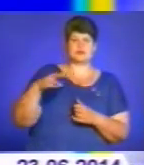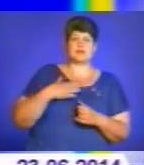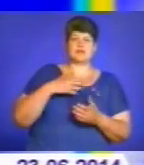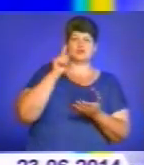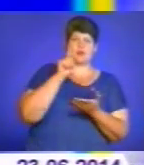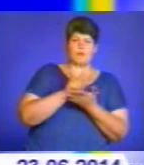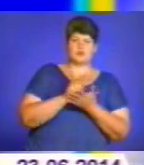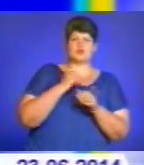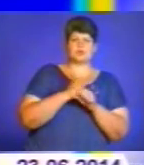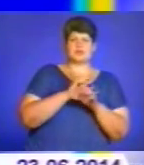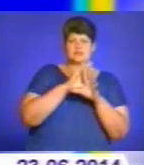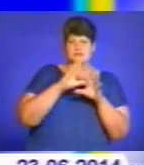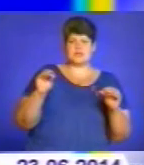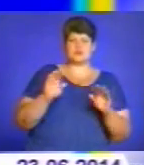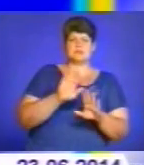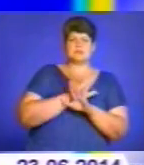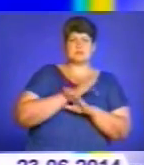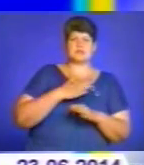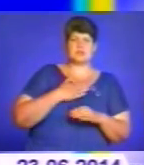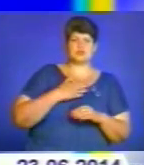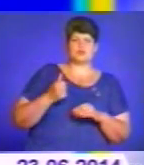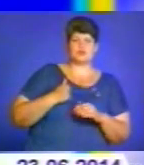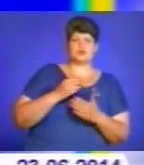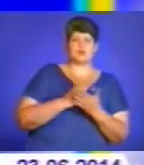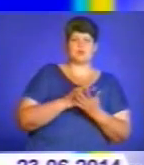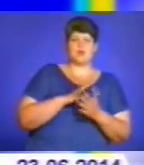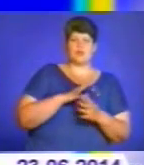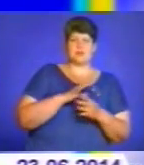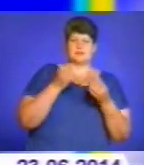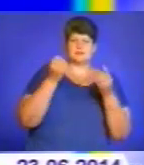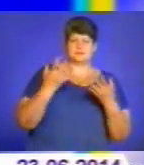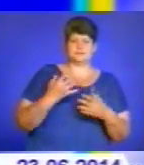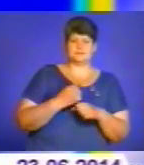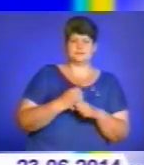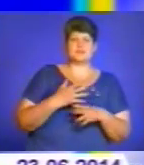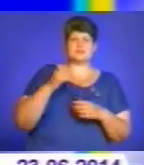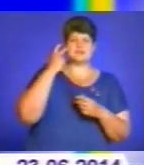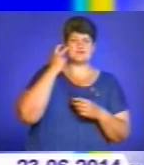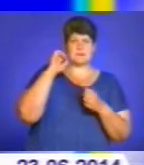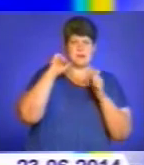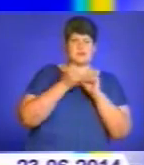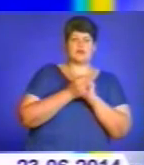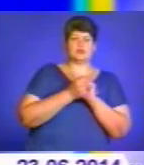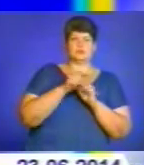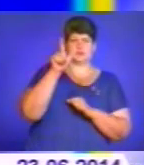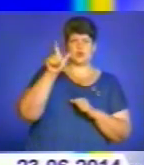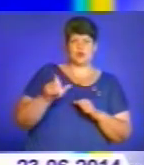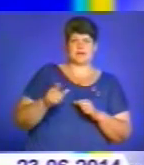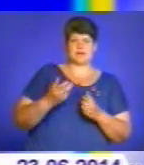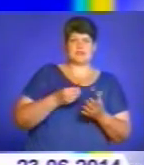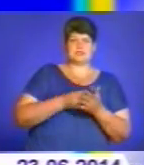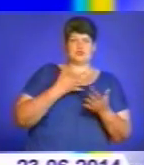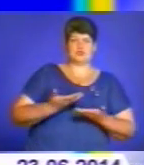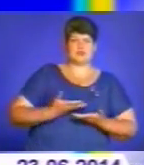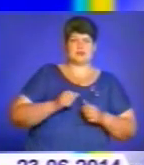'язок – зробити все, щоб смерть нашого військовослужбовця не була марною. Ми завжди пам'ятатимемо героя, який цінує життя, рятував